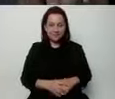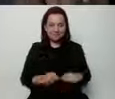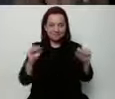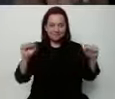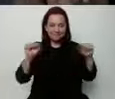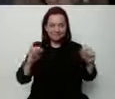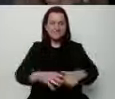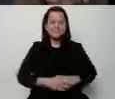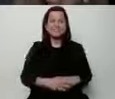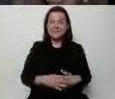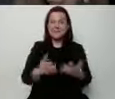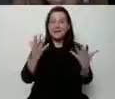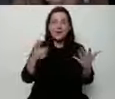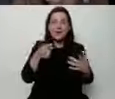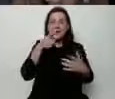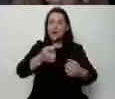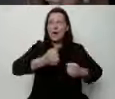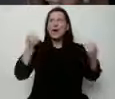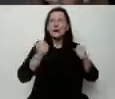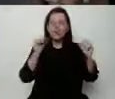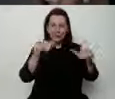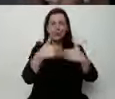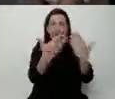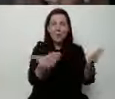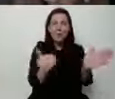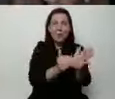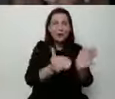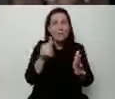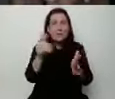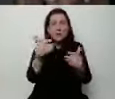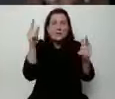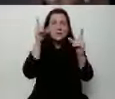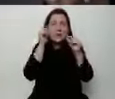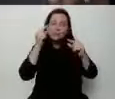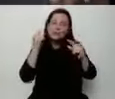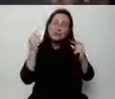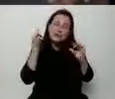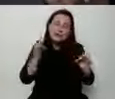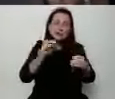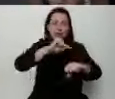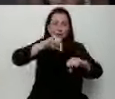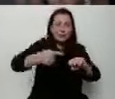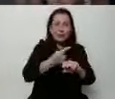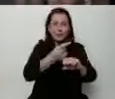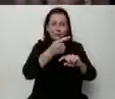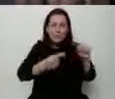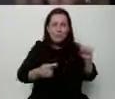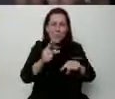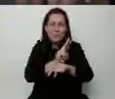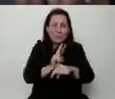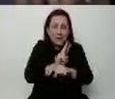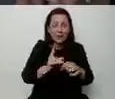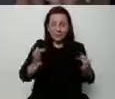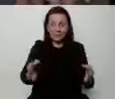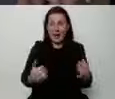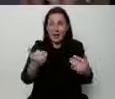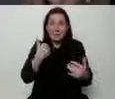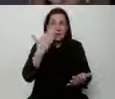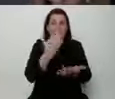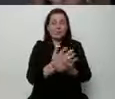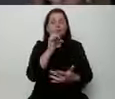Słuchajcie, ta siła jest mu potrzebna, bo on spał dzisiaj może półtorej, może dwie godziny, a jest razem z nami, był już dzisiaj w Gąbinie.